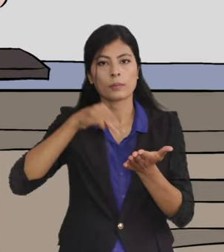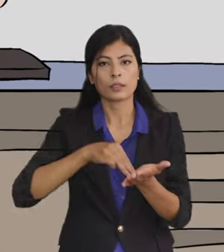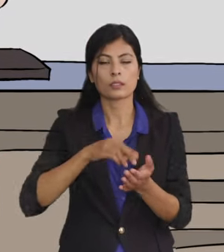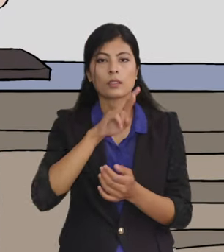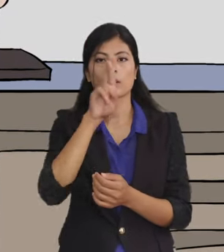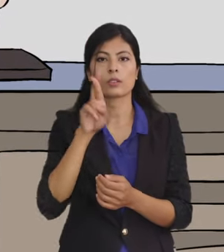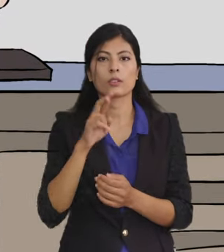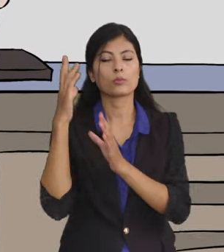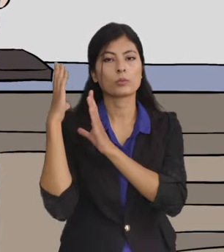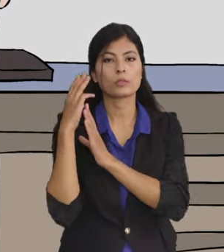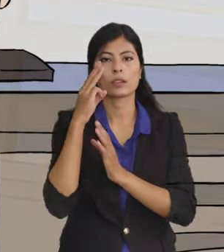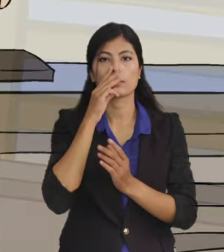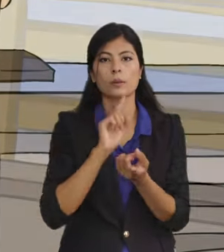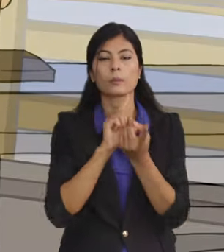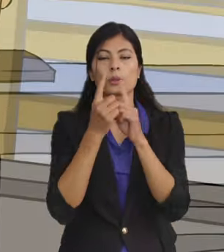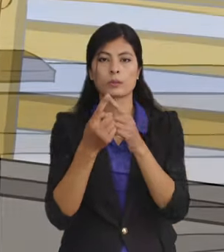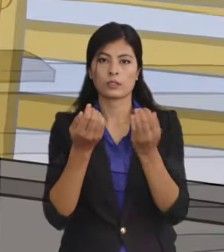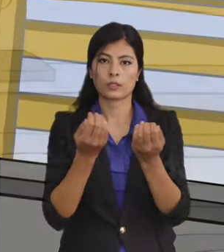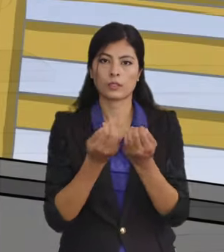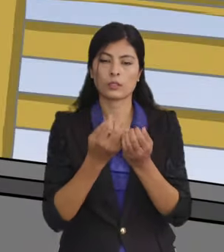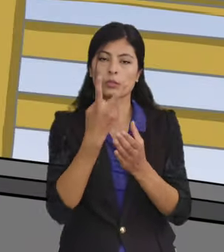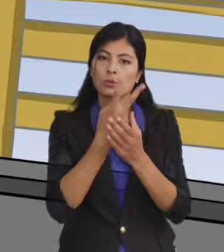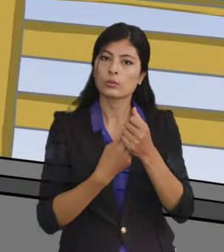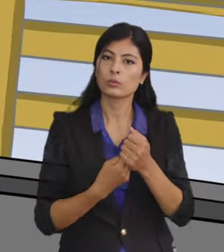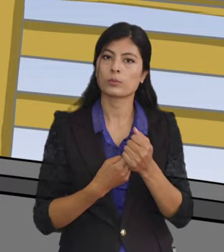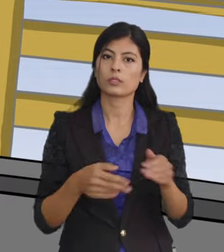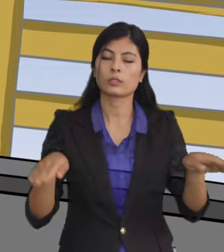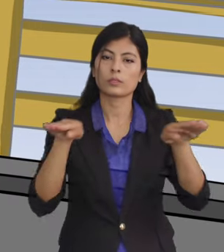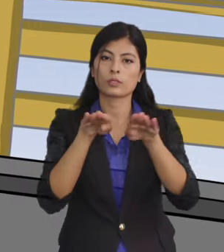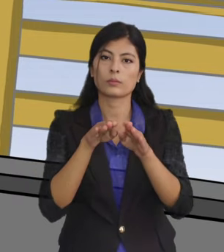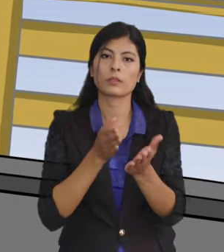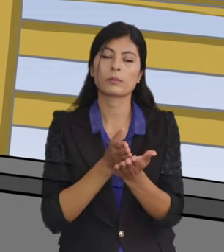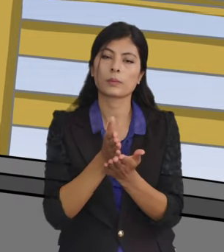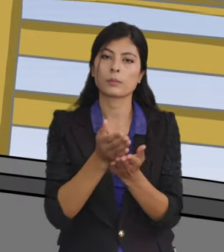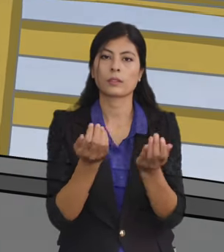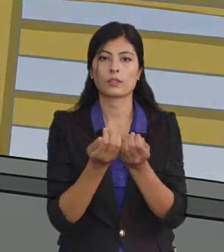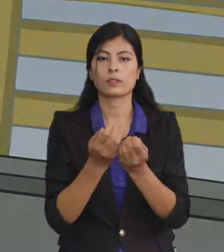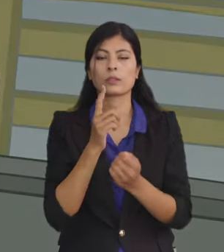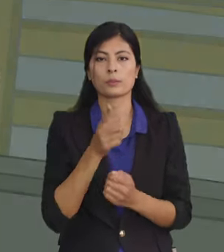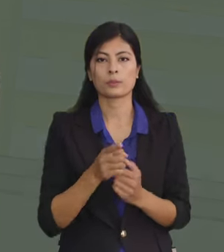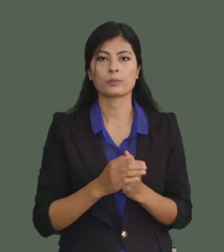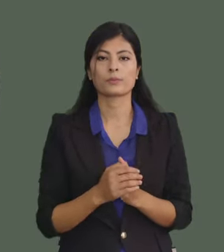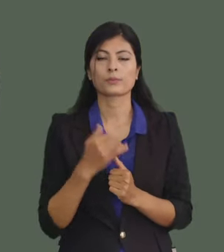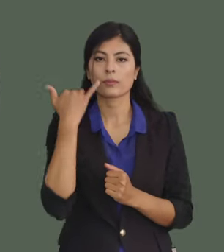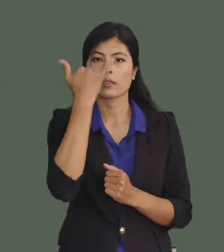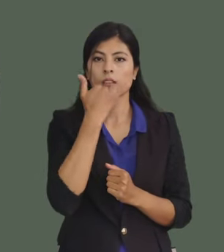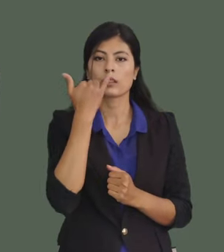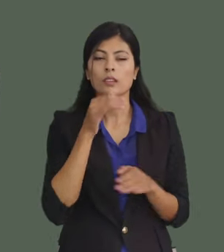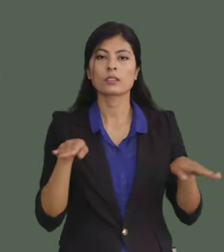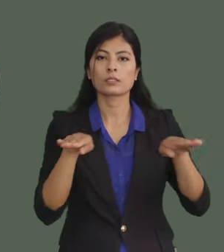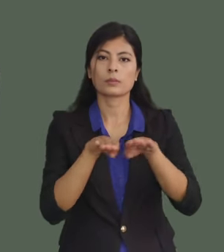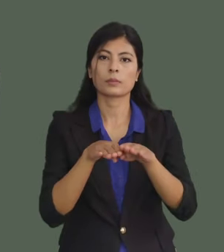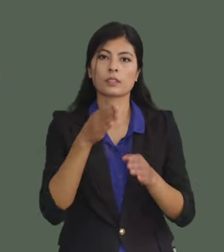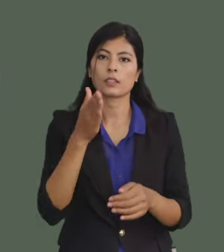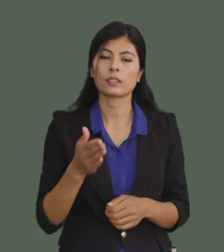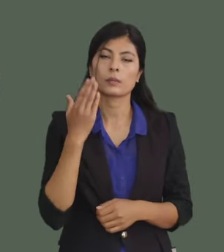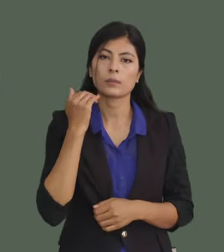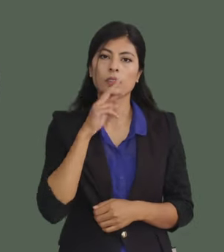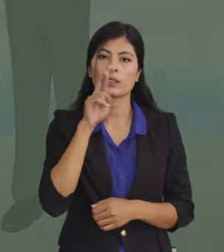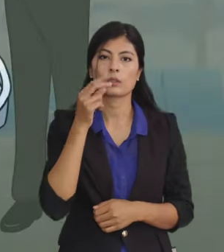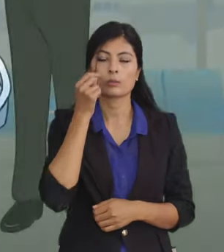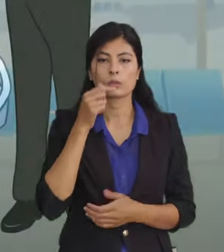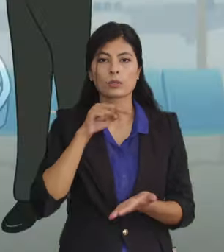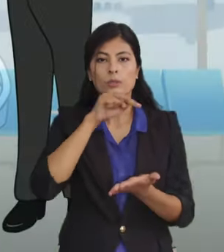रभुमिकामा परिवर्तन गरी दुबैलाई समान विभार करने हो। लंगिक समानताले महिला